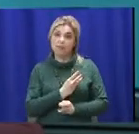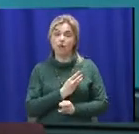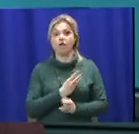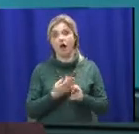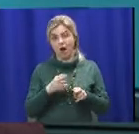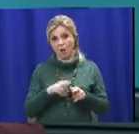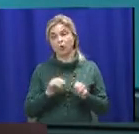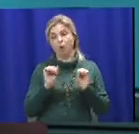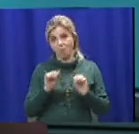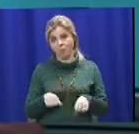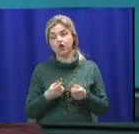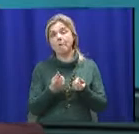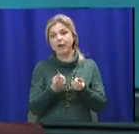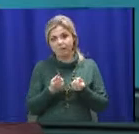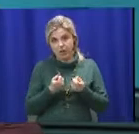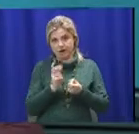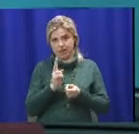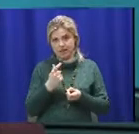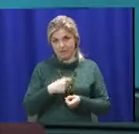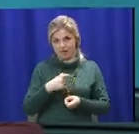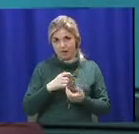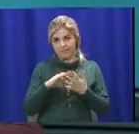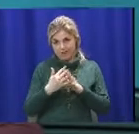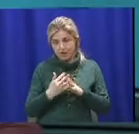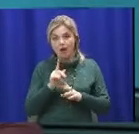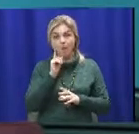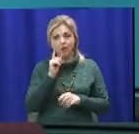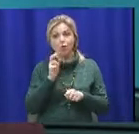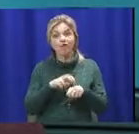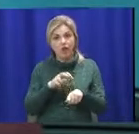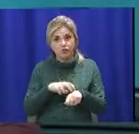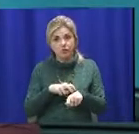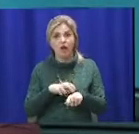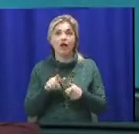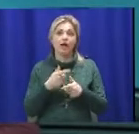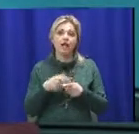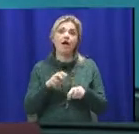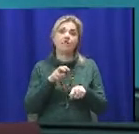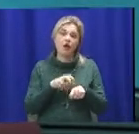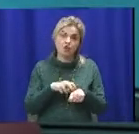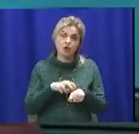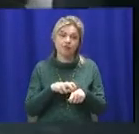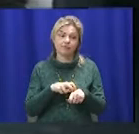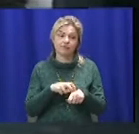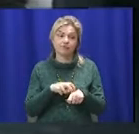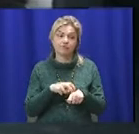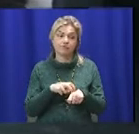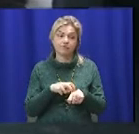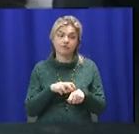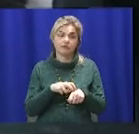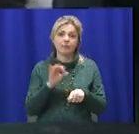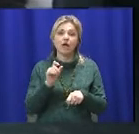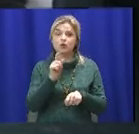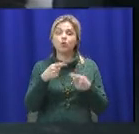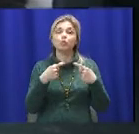которыми она сможет привлечь к себе молодого врача, или врача из